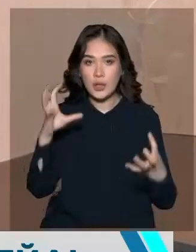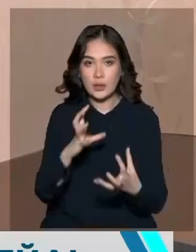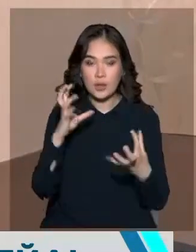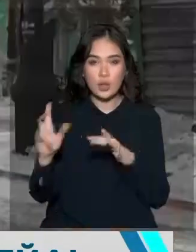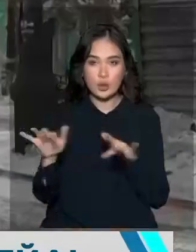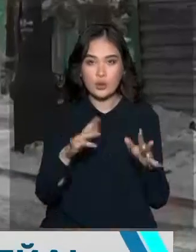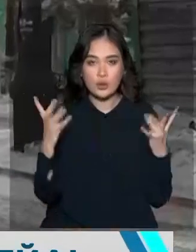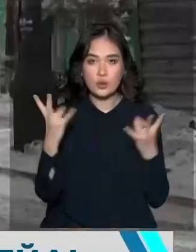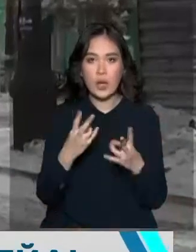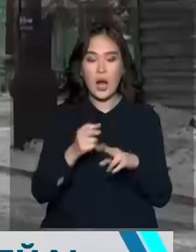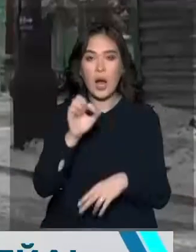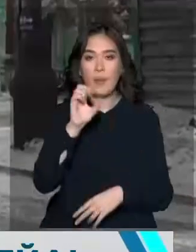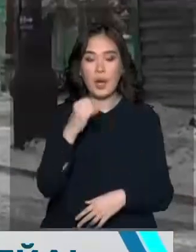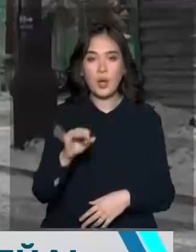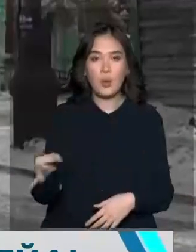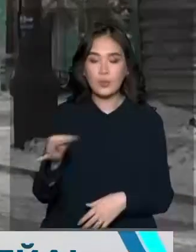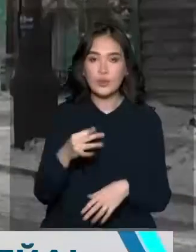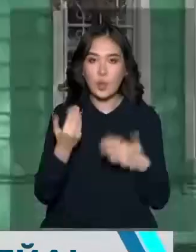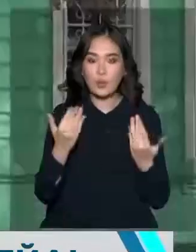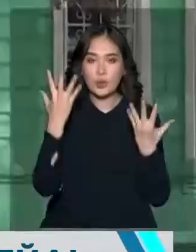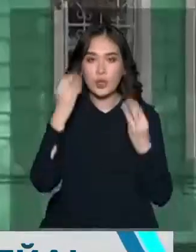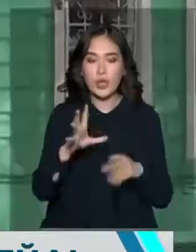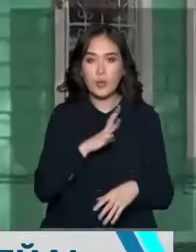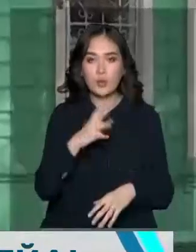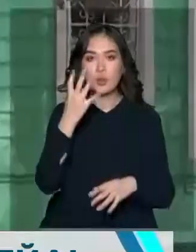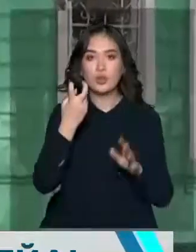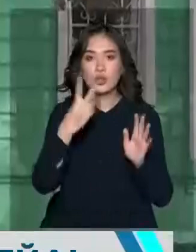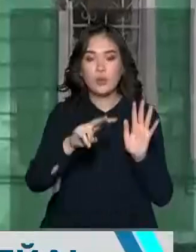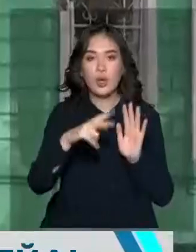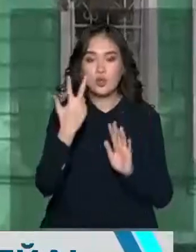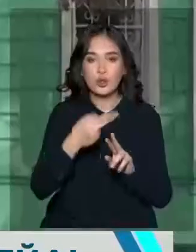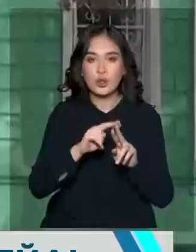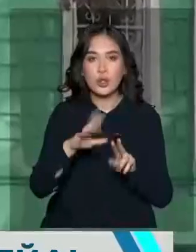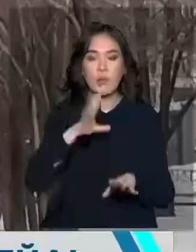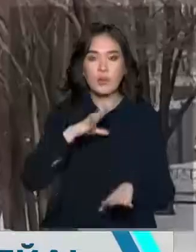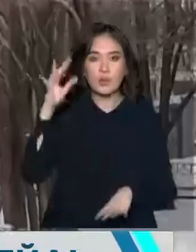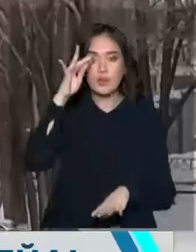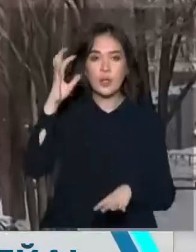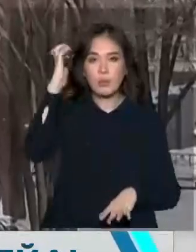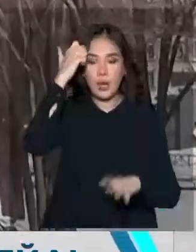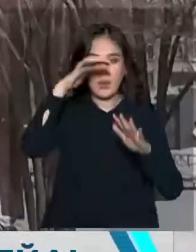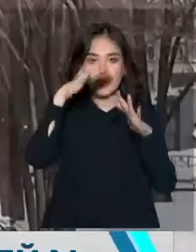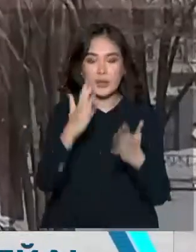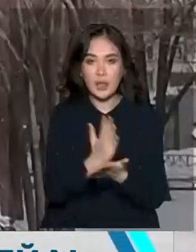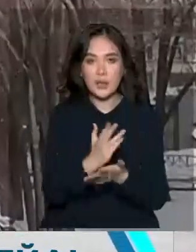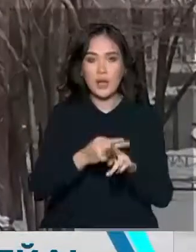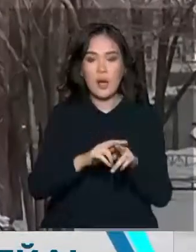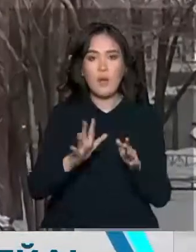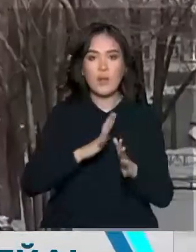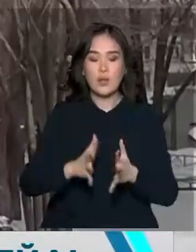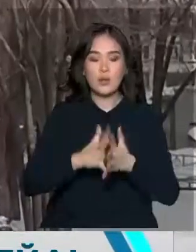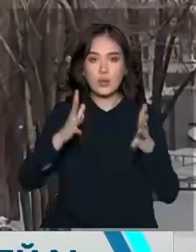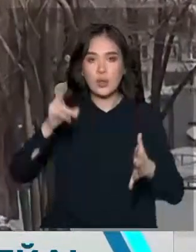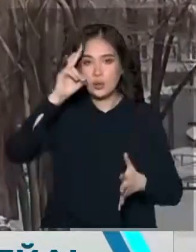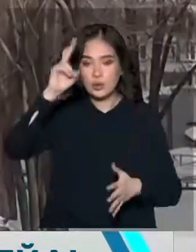жүргізу керек. Абай обылсында бүгінгі таңда жалпы сана 420 тарих және мәдени тез керткіші бар. Олардың басым бөлігі мемлекет